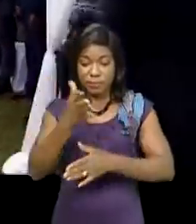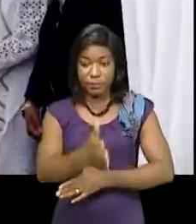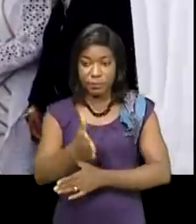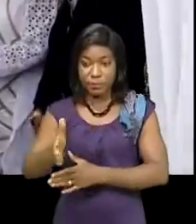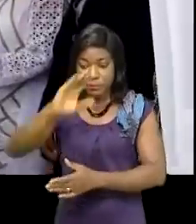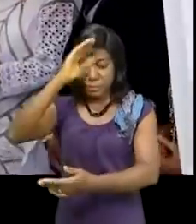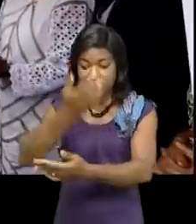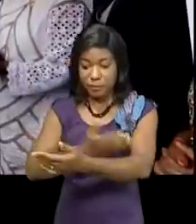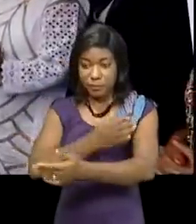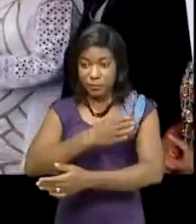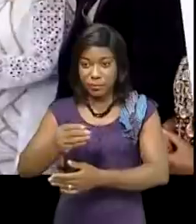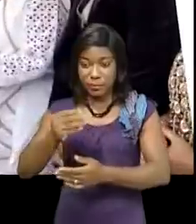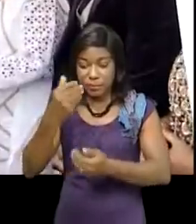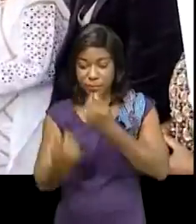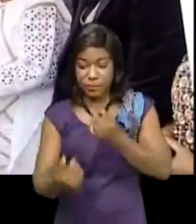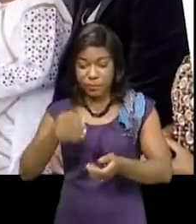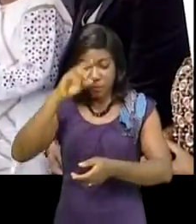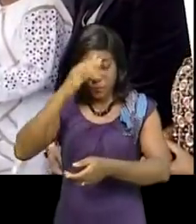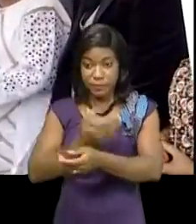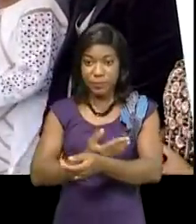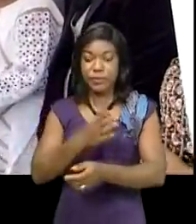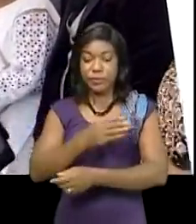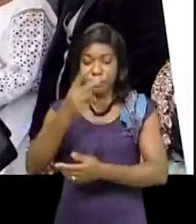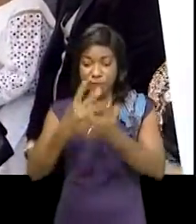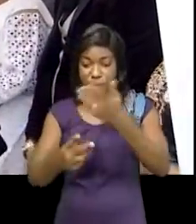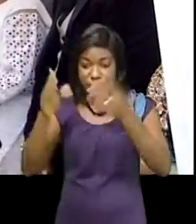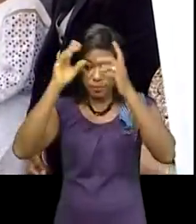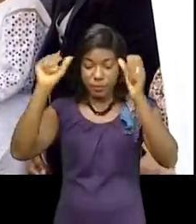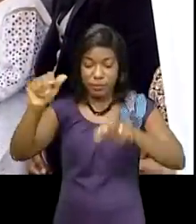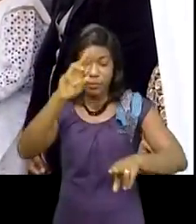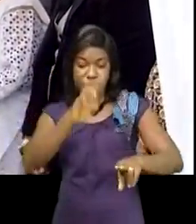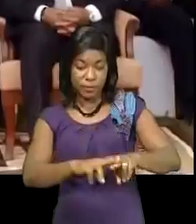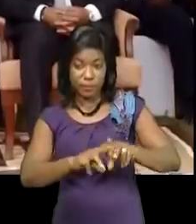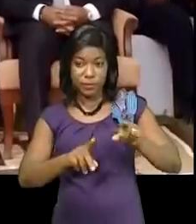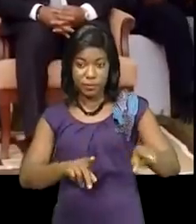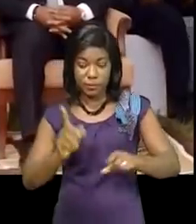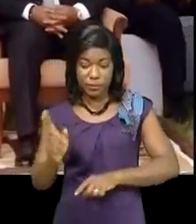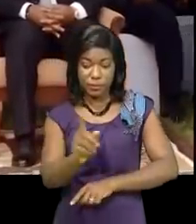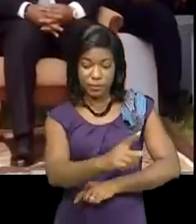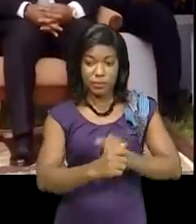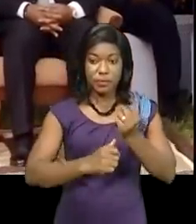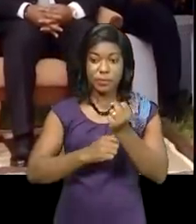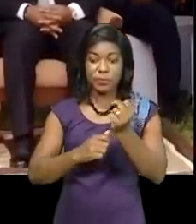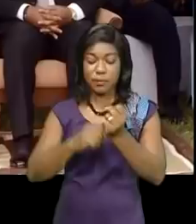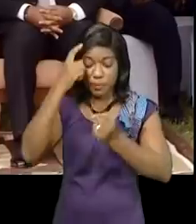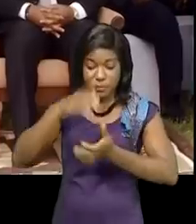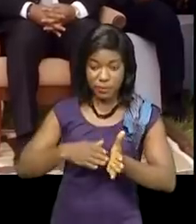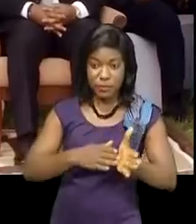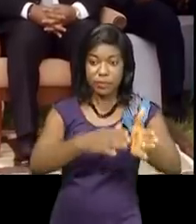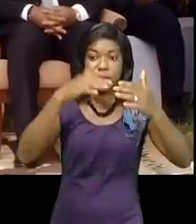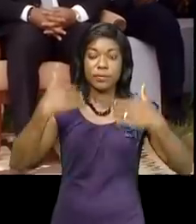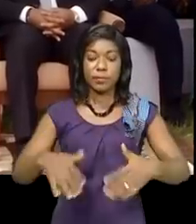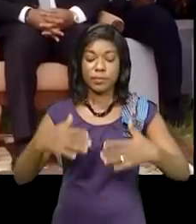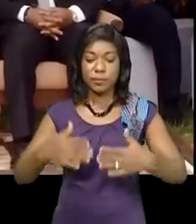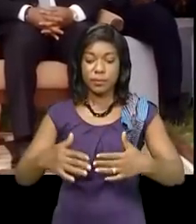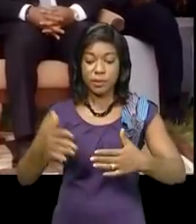petits-fils du défunt. Le couple présidentiel a été ensuite installé parmi l'assistance pour la suite de la cérémonie